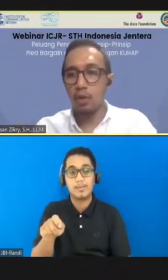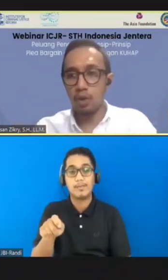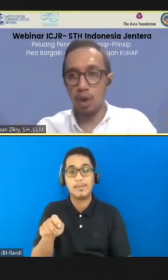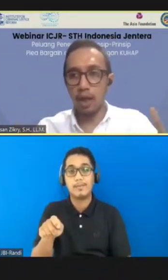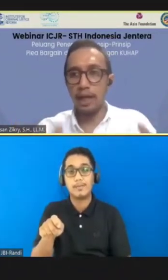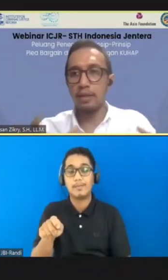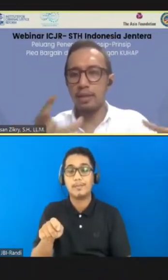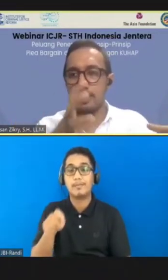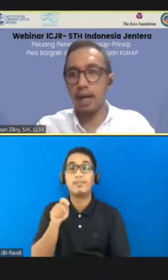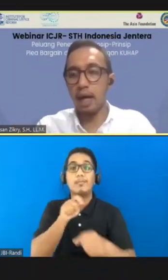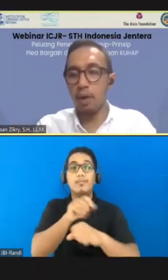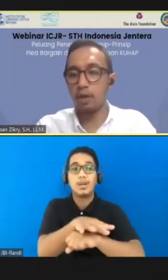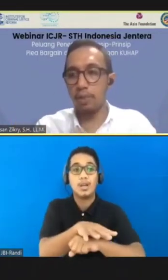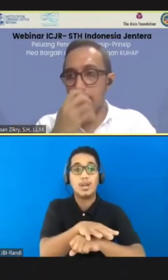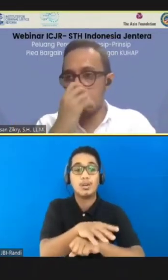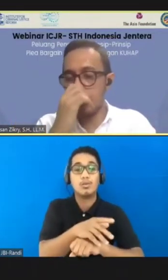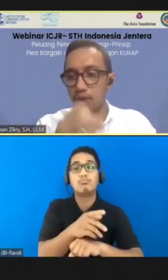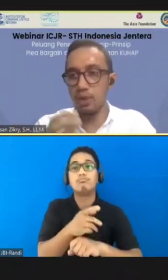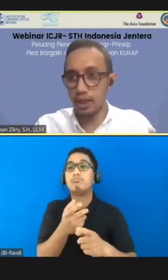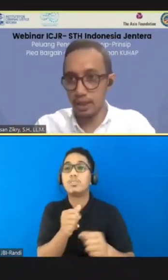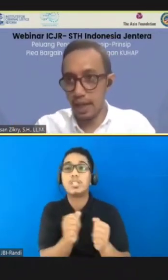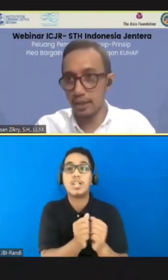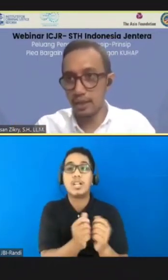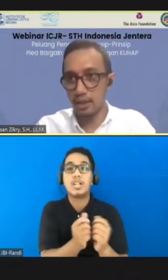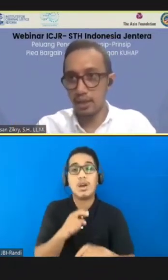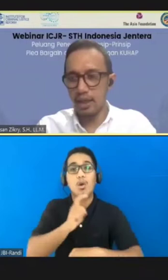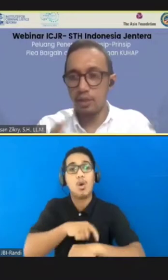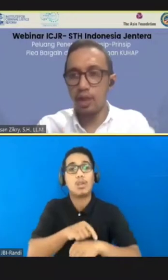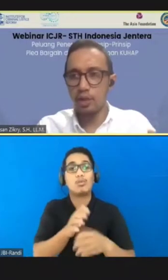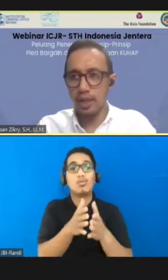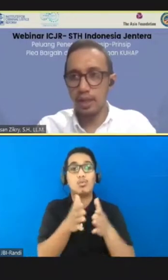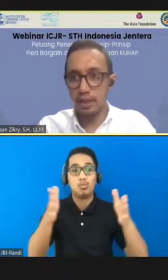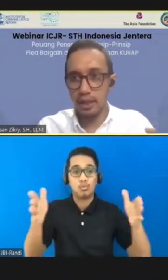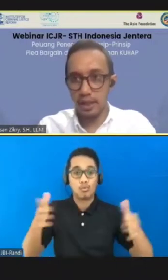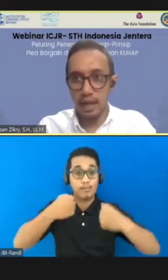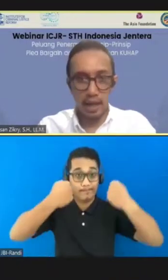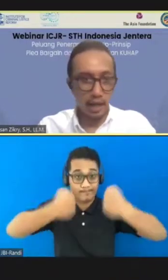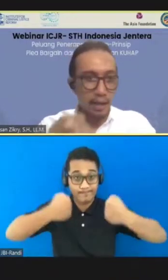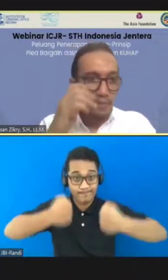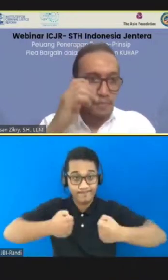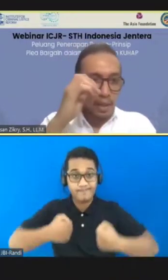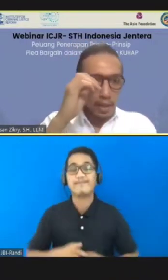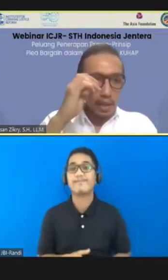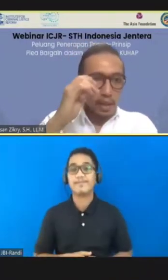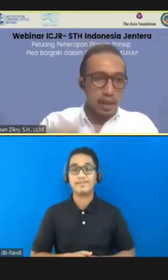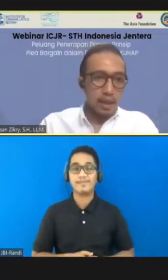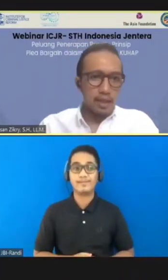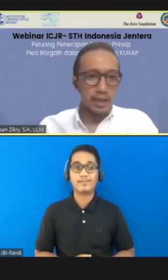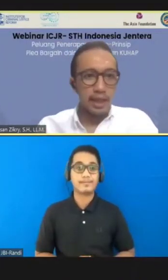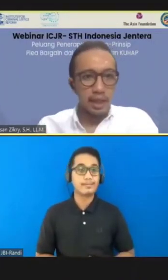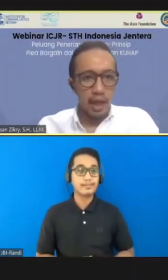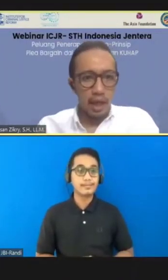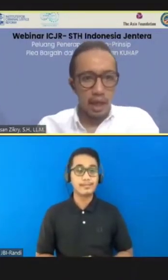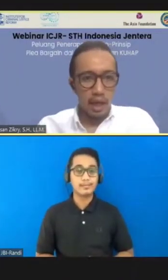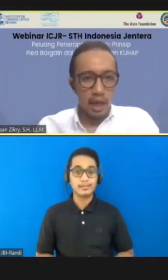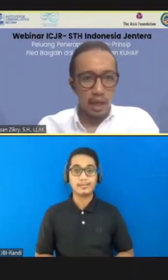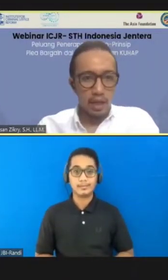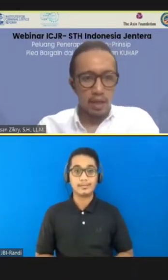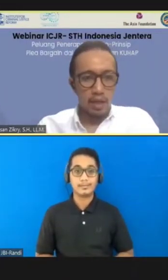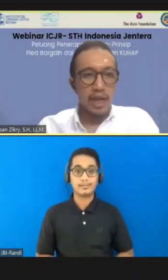berpengaruh oleh jangka waktu penahanan yang sudah terjadi. Itu yang juga ingin kita hindarkan. Jadi,